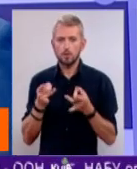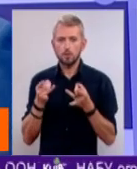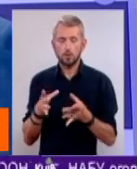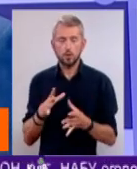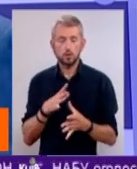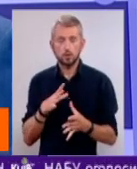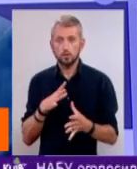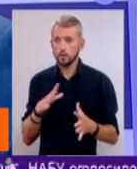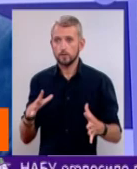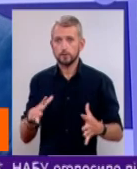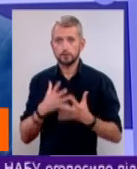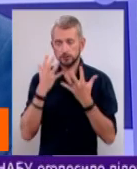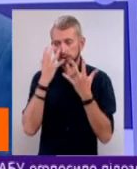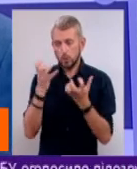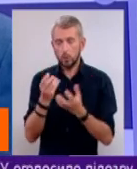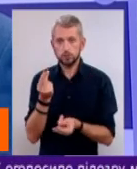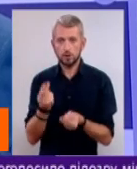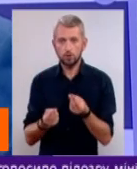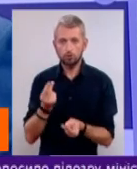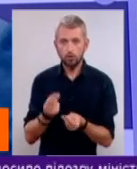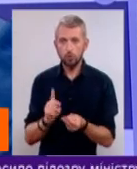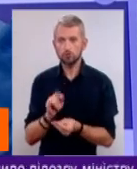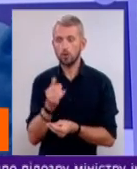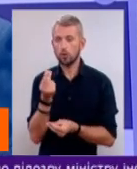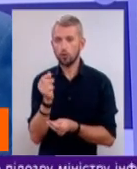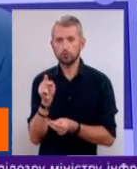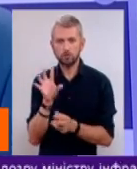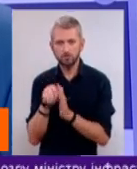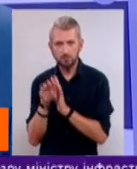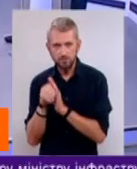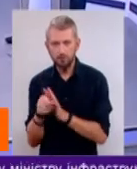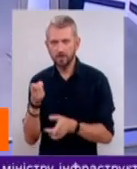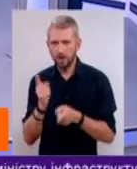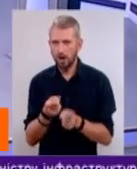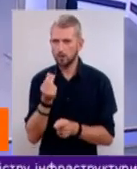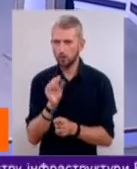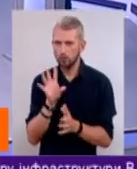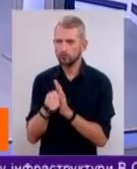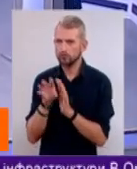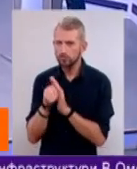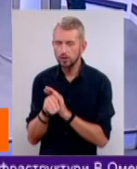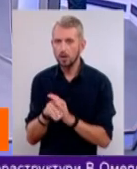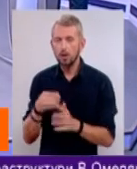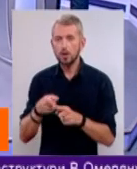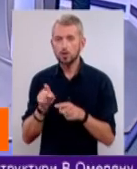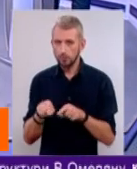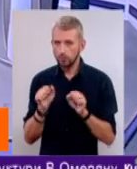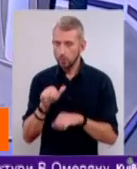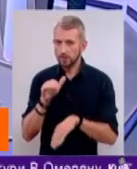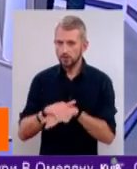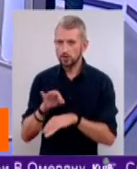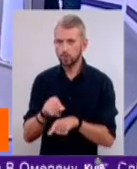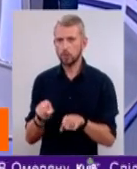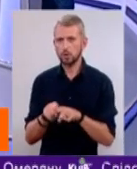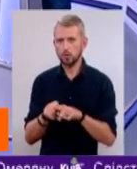захоплений грою, що і гроші туди вкладав реальні, міняючи на віртуальні. Тут вже це може свідчити дійсно про